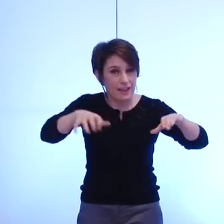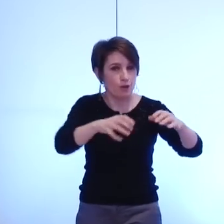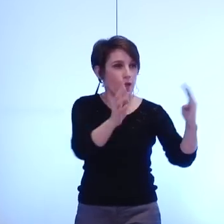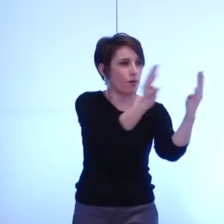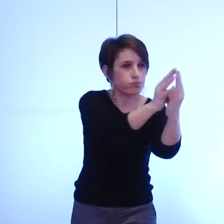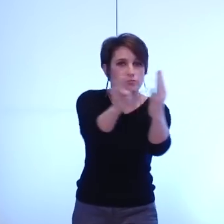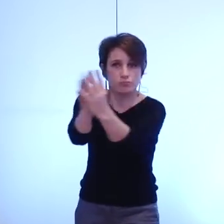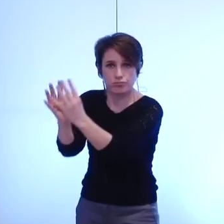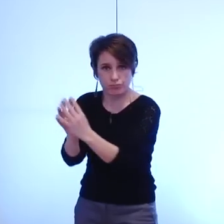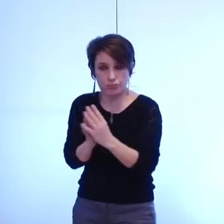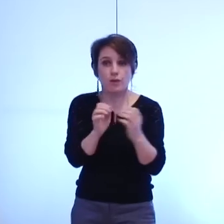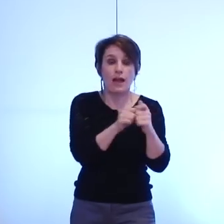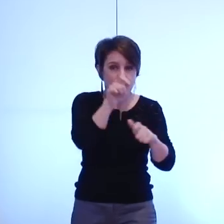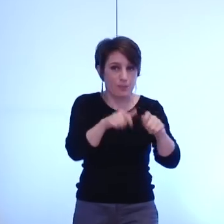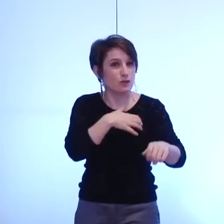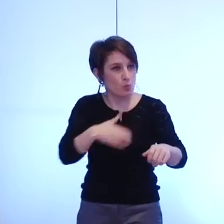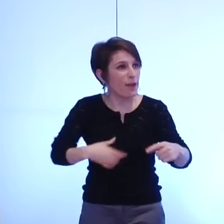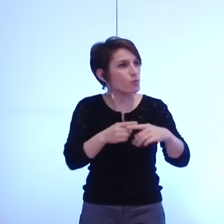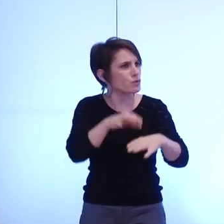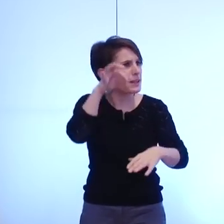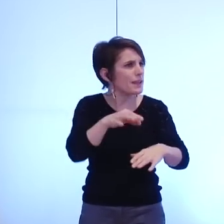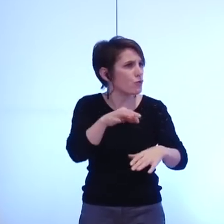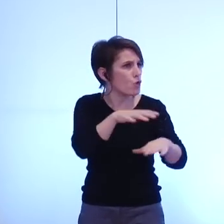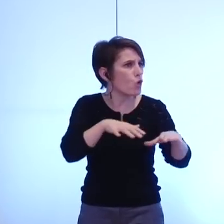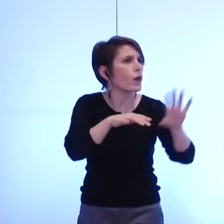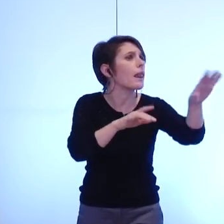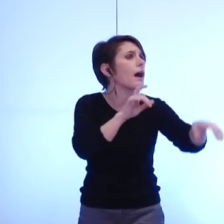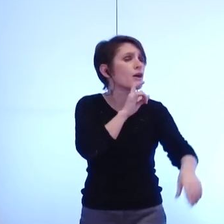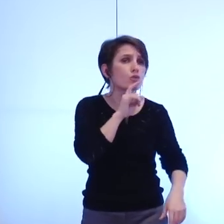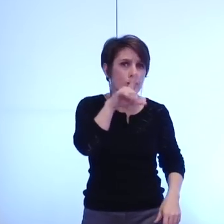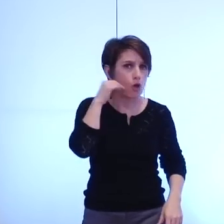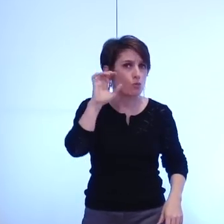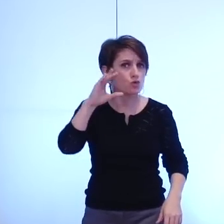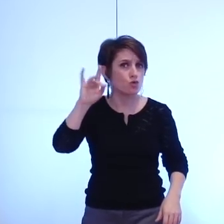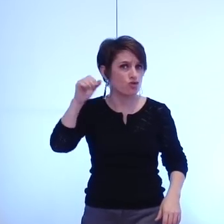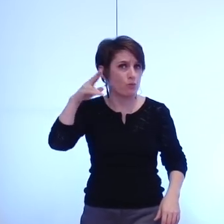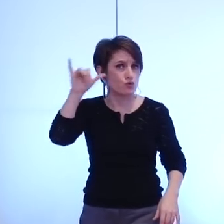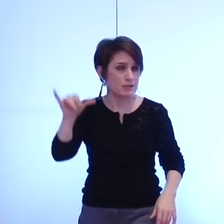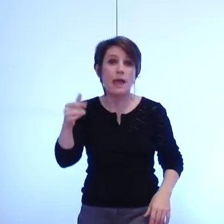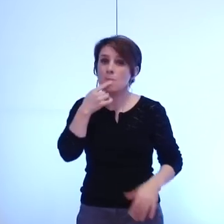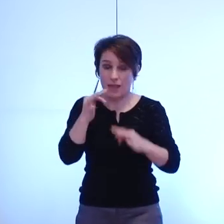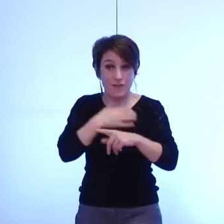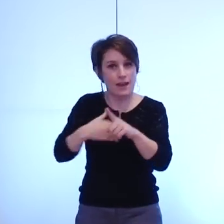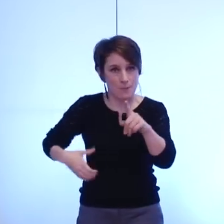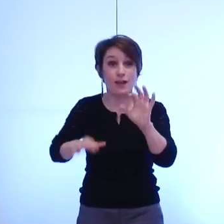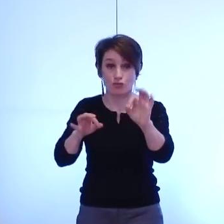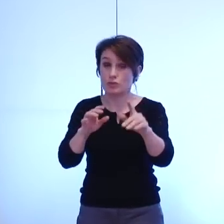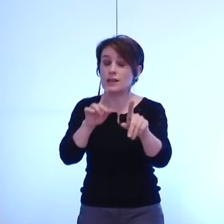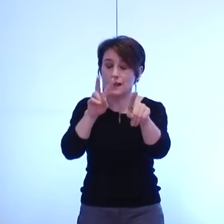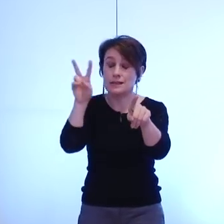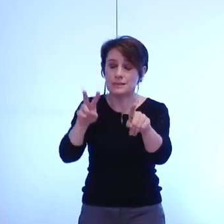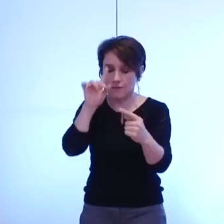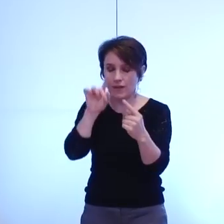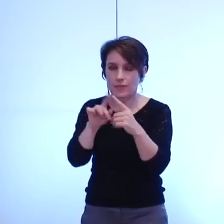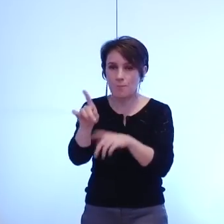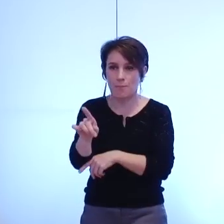maires et les élus locaux je reviendrai sur l'affaire des maires soulevée par monsieur Chamussy parce que c'est une vraie question qui est très très révélatrice